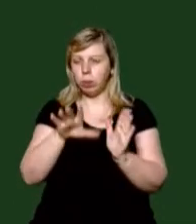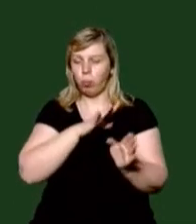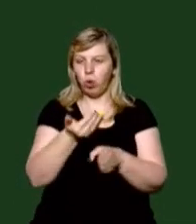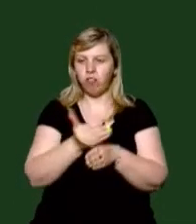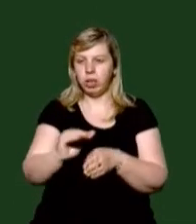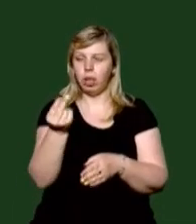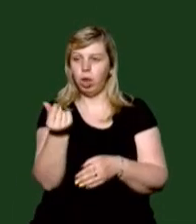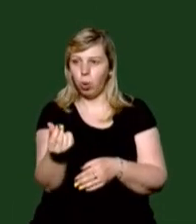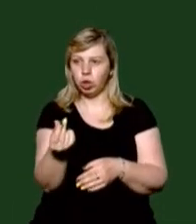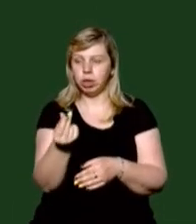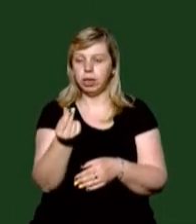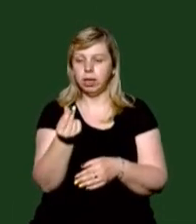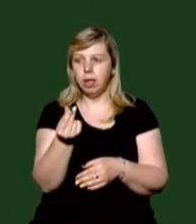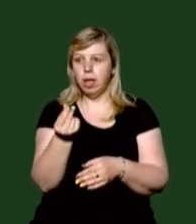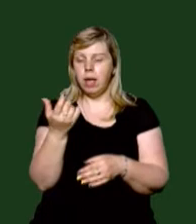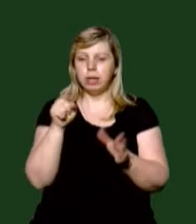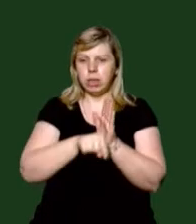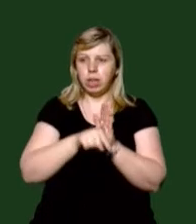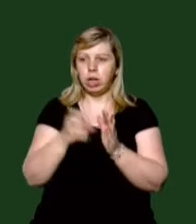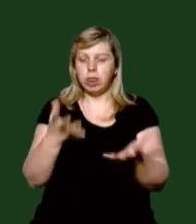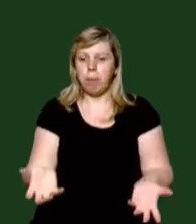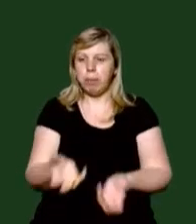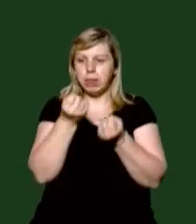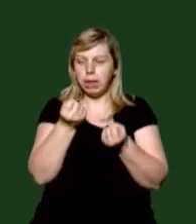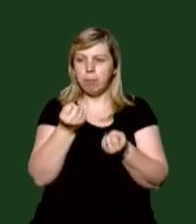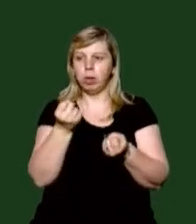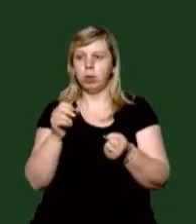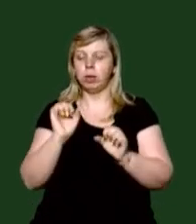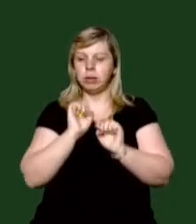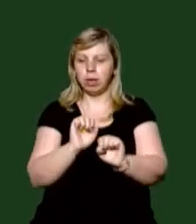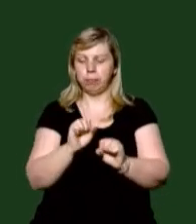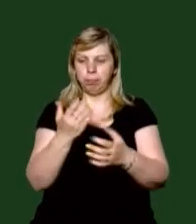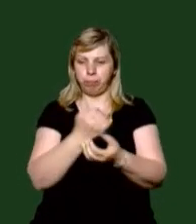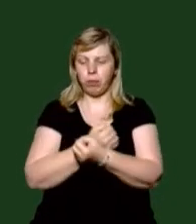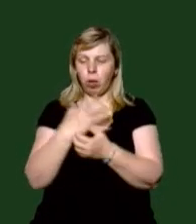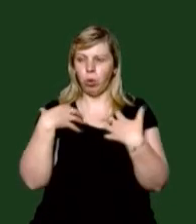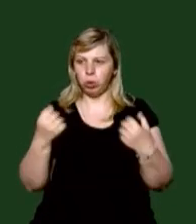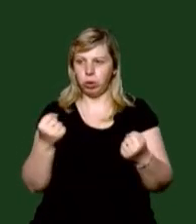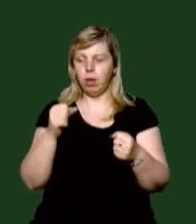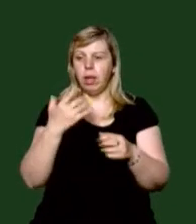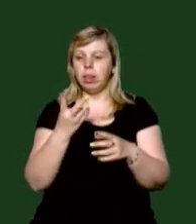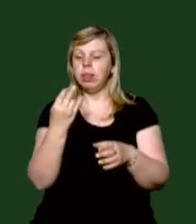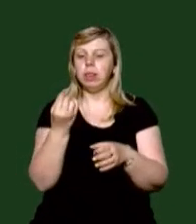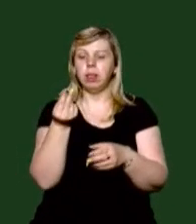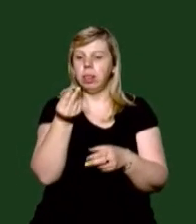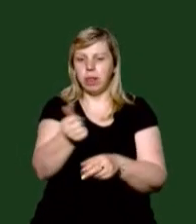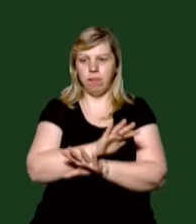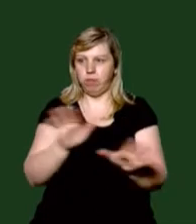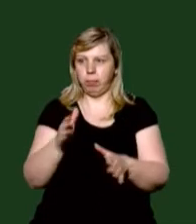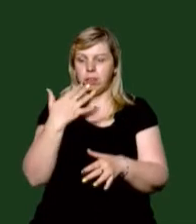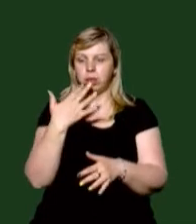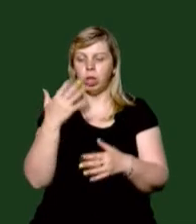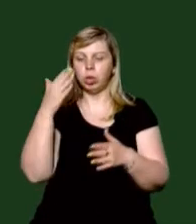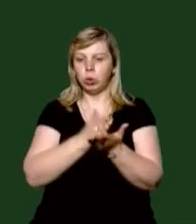виділені кошти на підтримку закладів охорони здоров'я, які не дофінансовані Національною